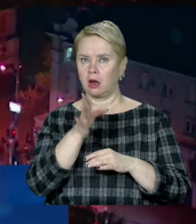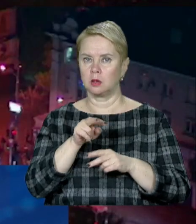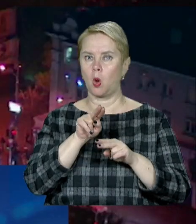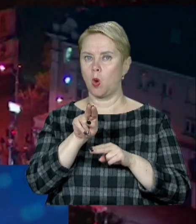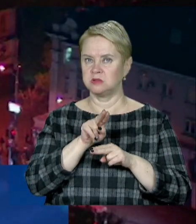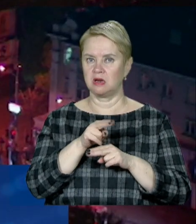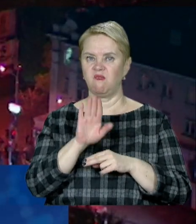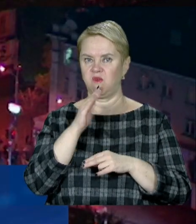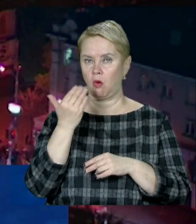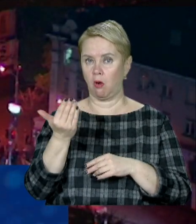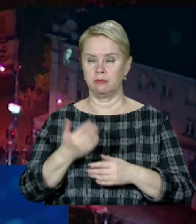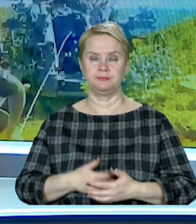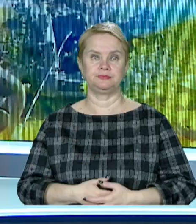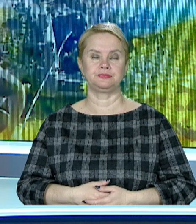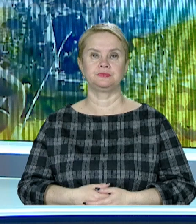обстрілів ворога.